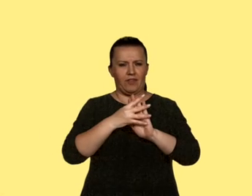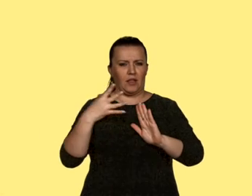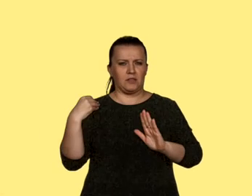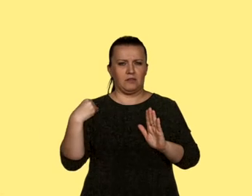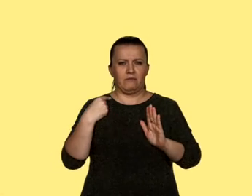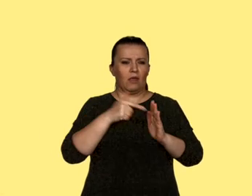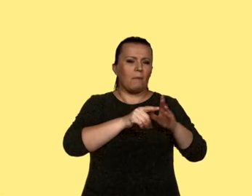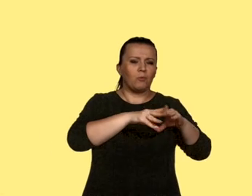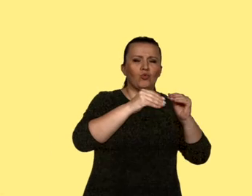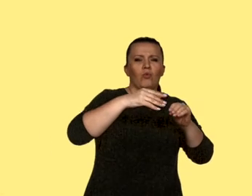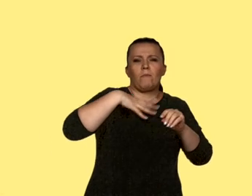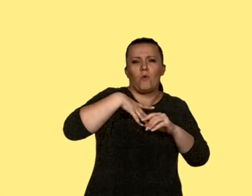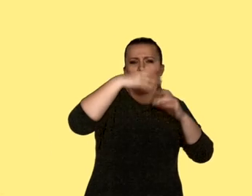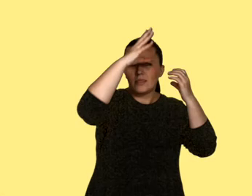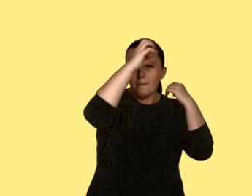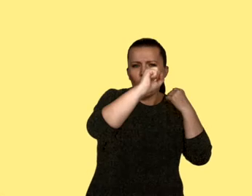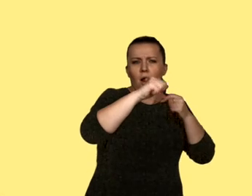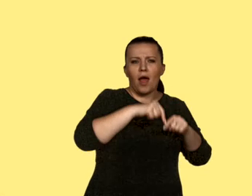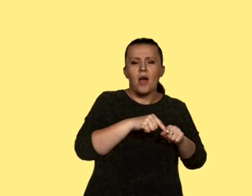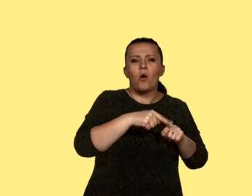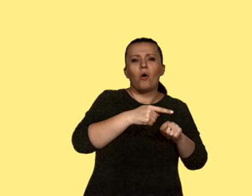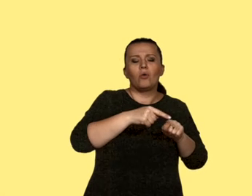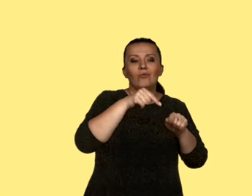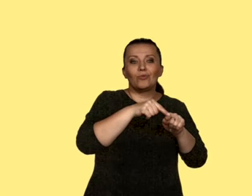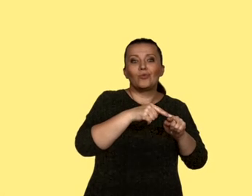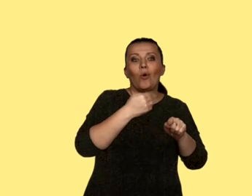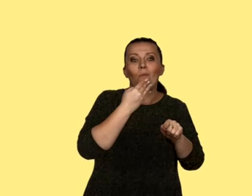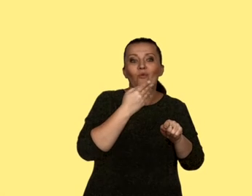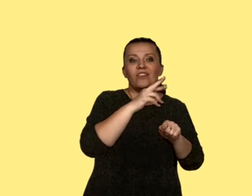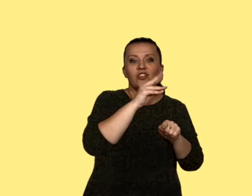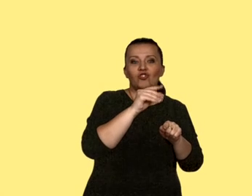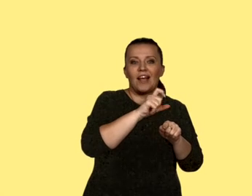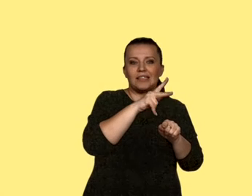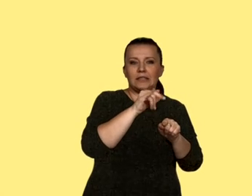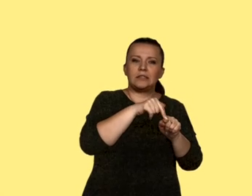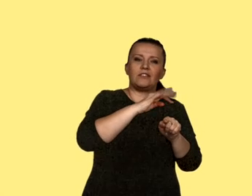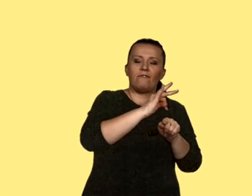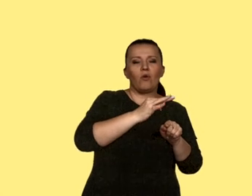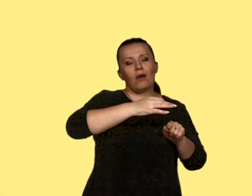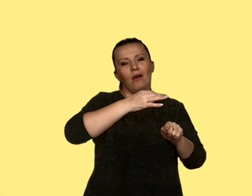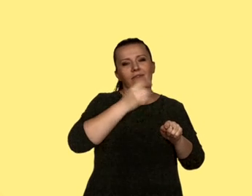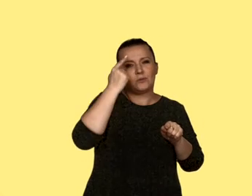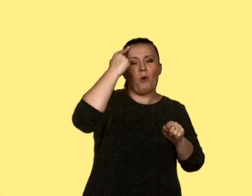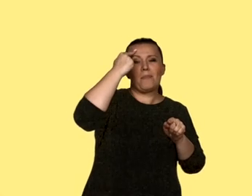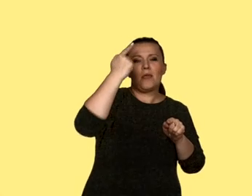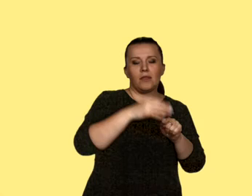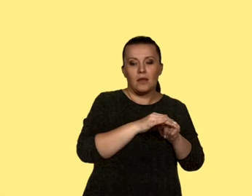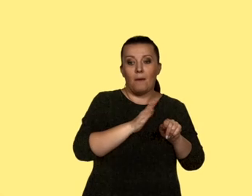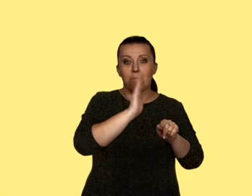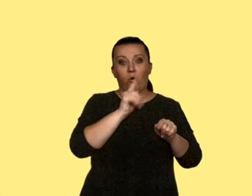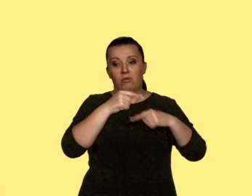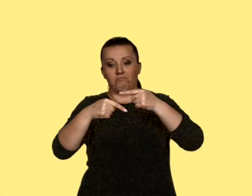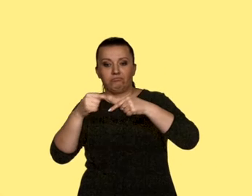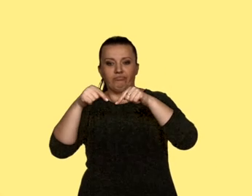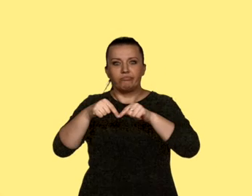kampanii napoleońskiej we wspomnieniach Rzeckiego i wspomnieniach o jego stryju i ojcu, przez powstanie listopadowe, które